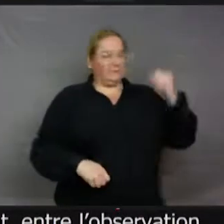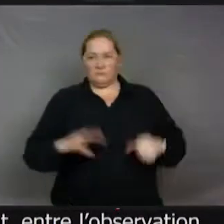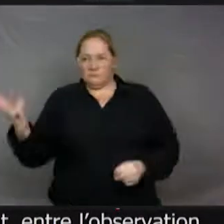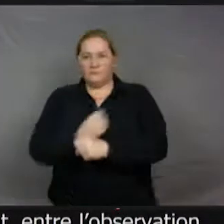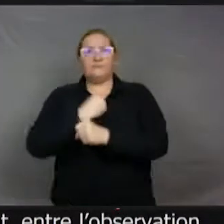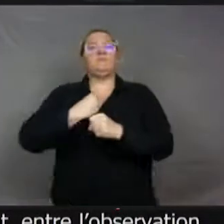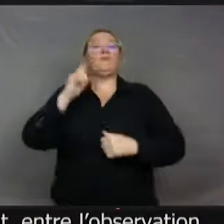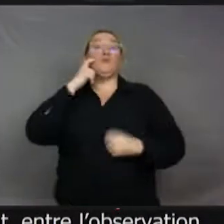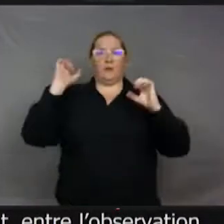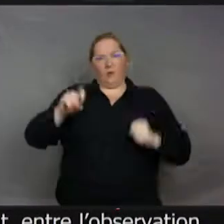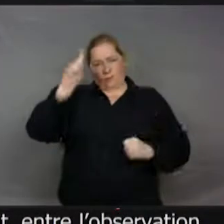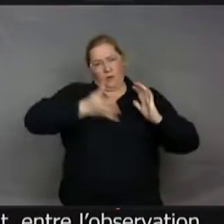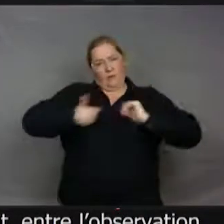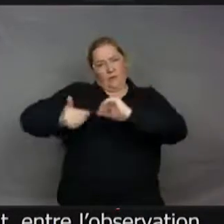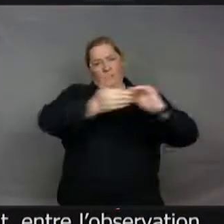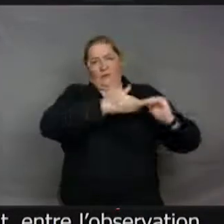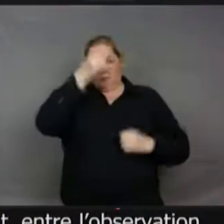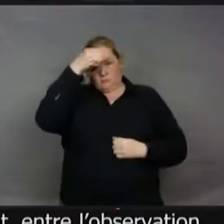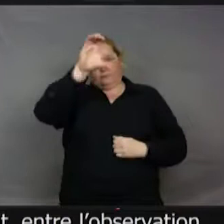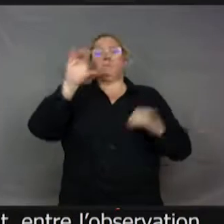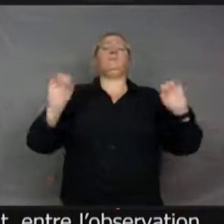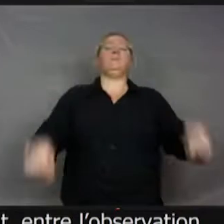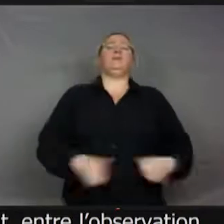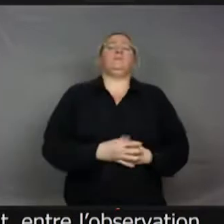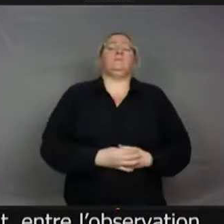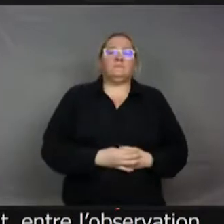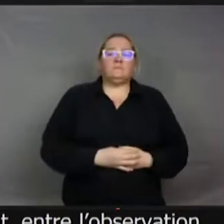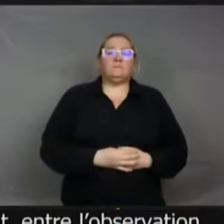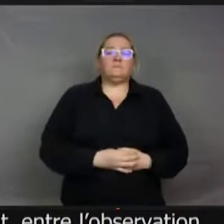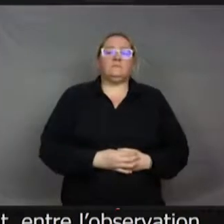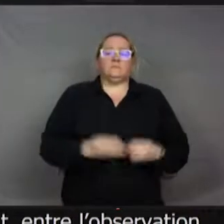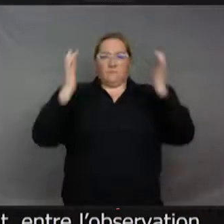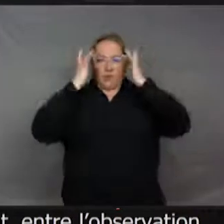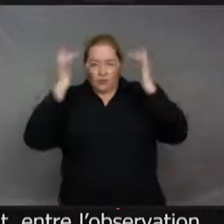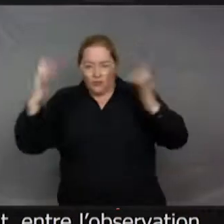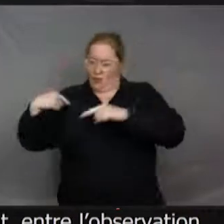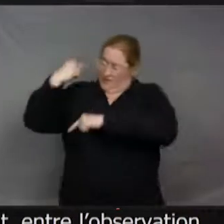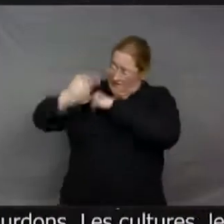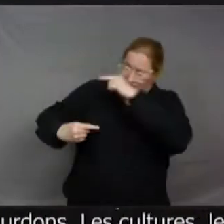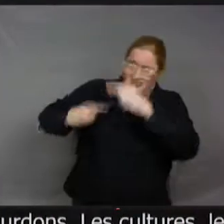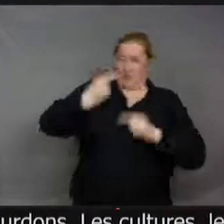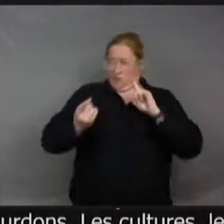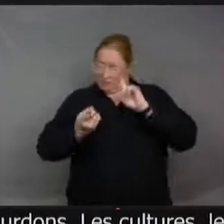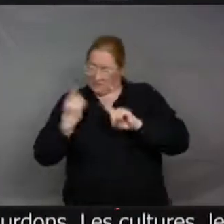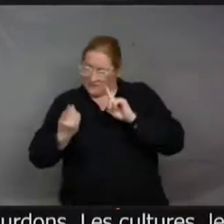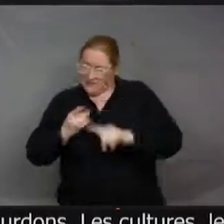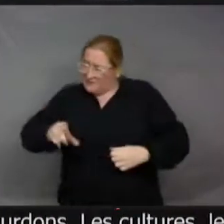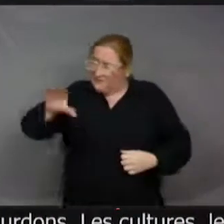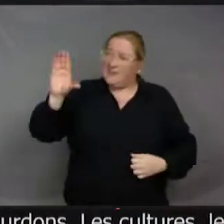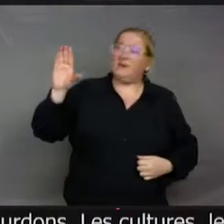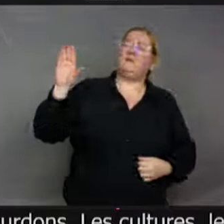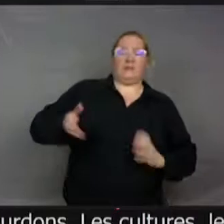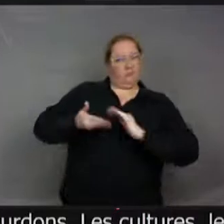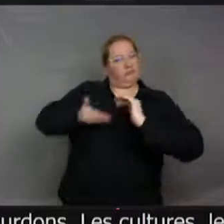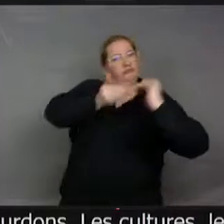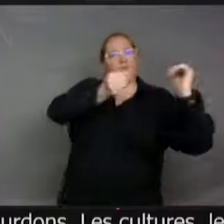bourdon. C'est-à-dire qu'en fait, les cultures, les transmissions, les traditions, les spécificités, parce qu'à ce moment-là, par exemple, ces deux